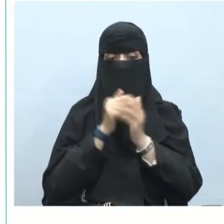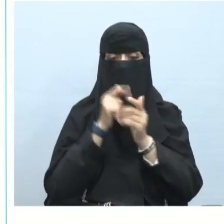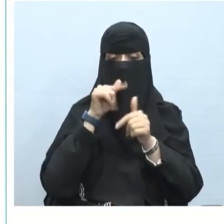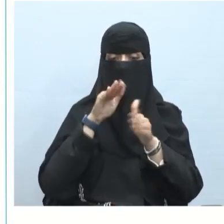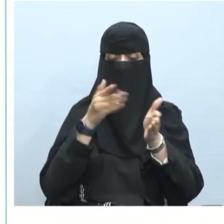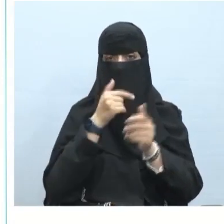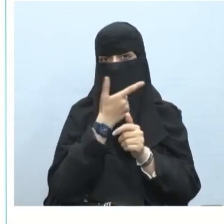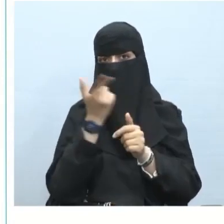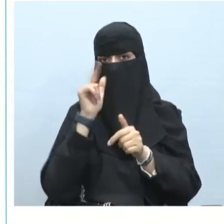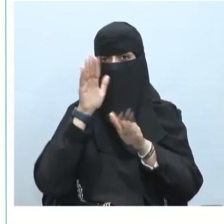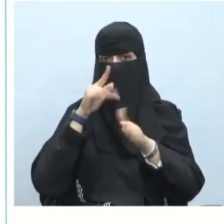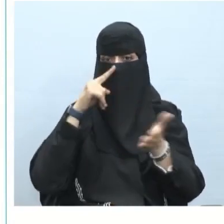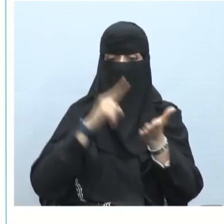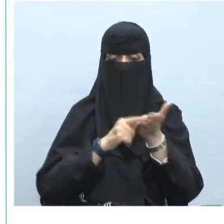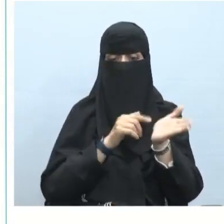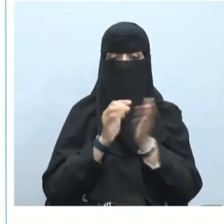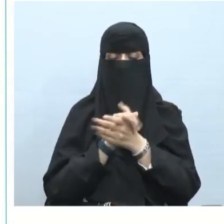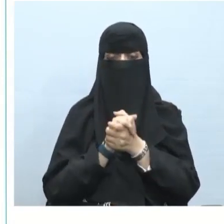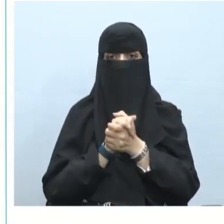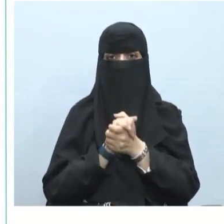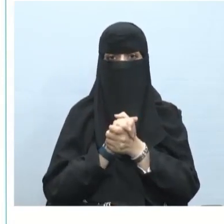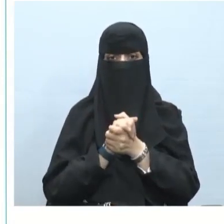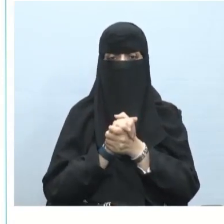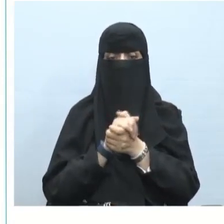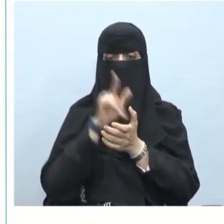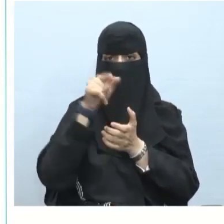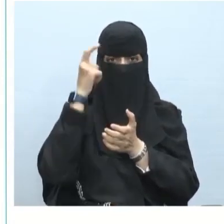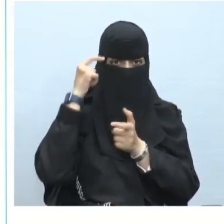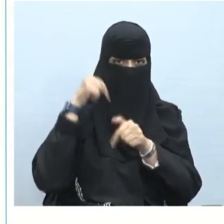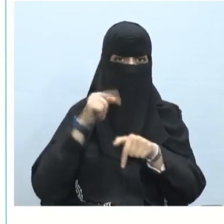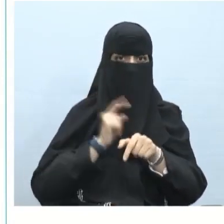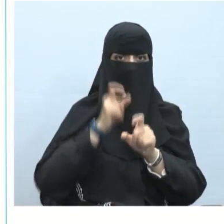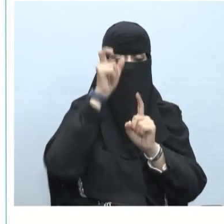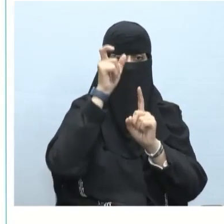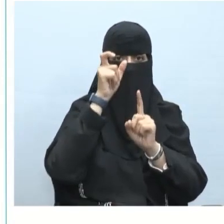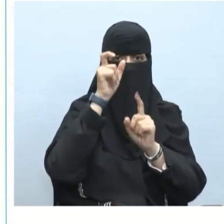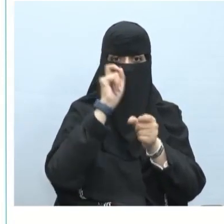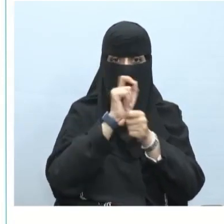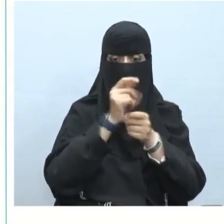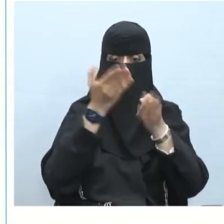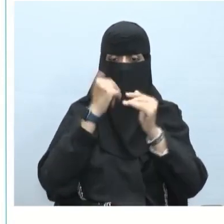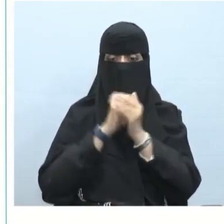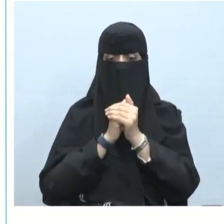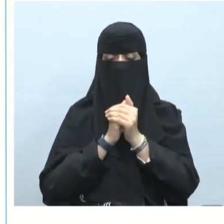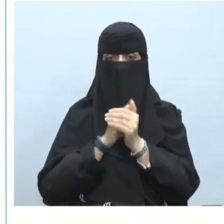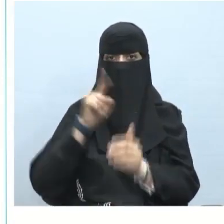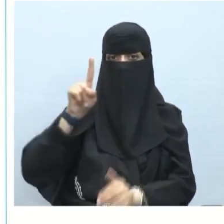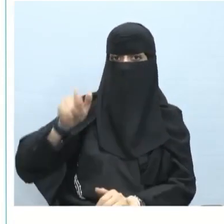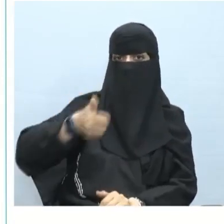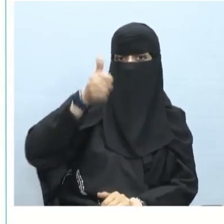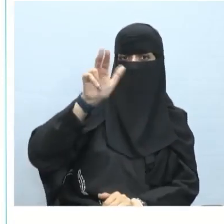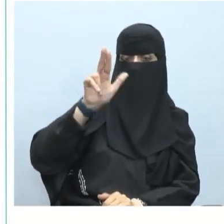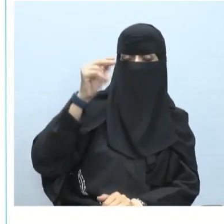والبقية وجوبا طيب إذن وجدنا الفعل وجدنا الفعل بالحناية بي